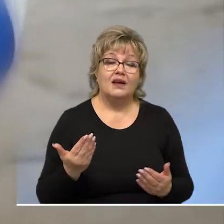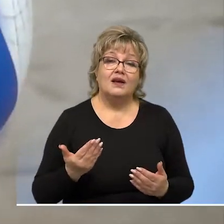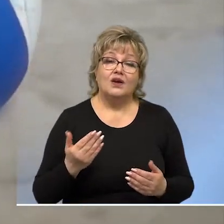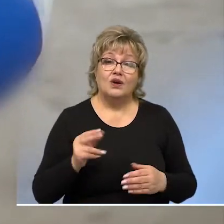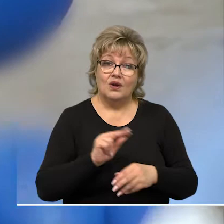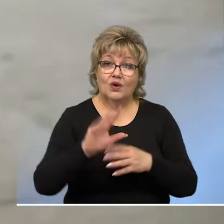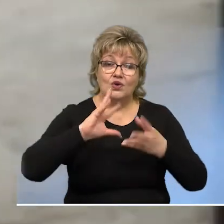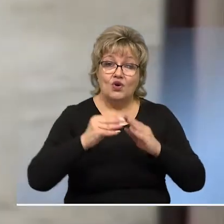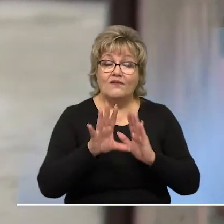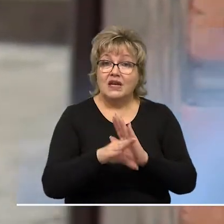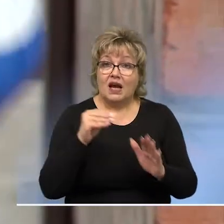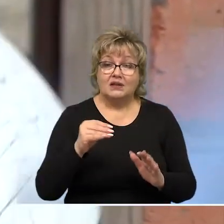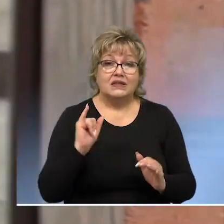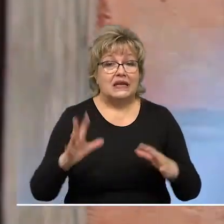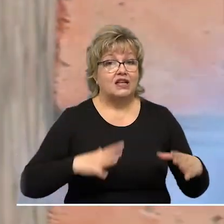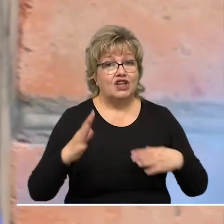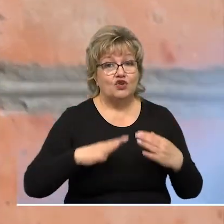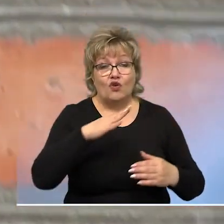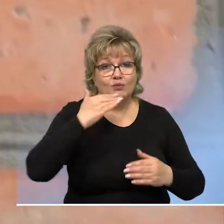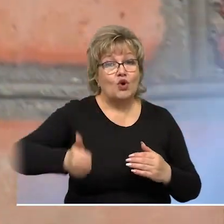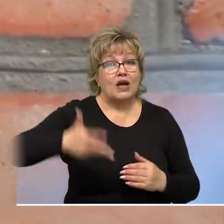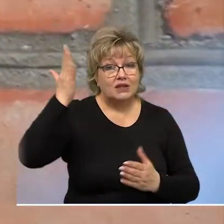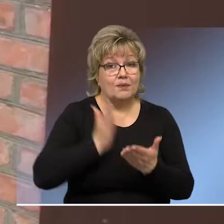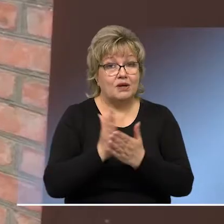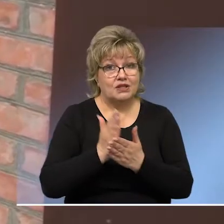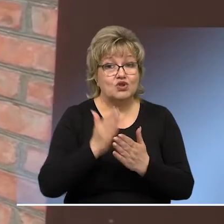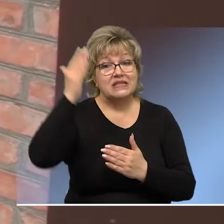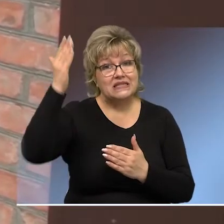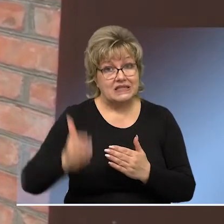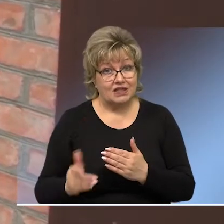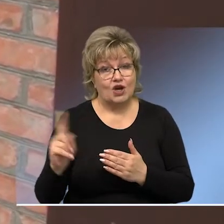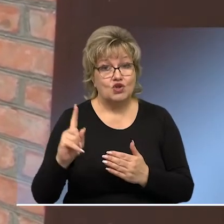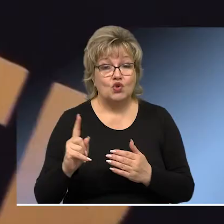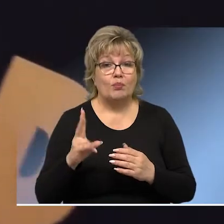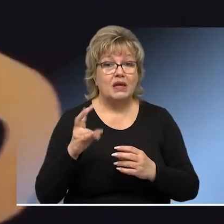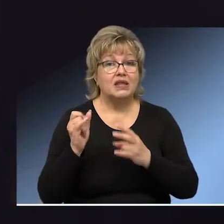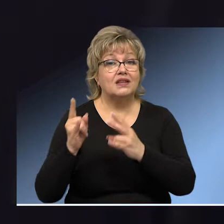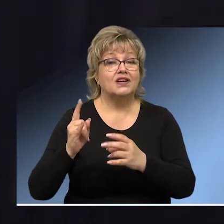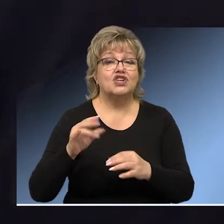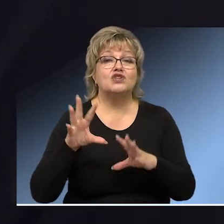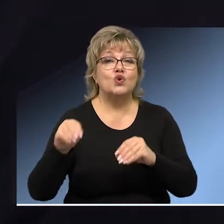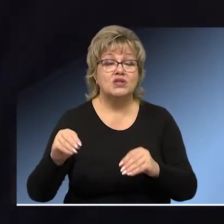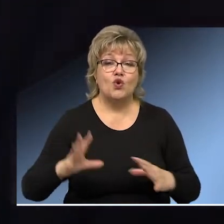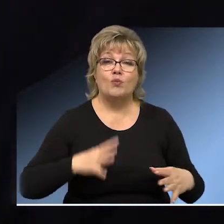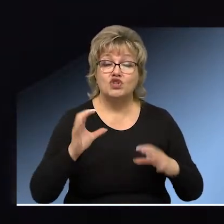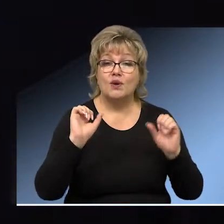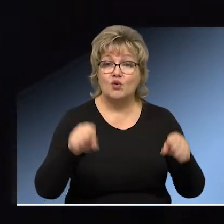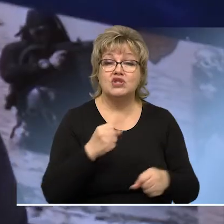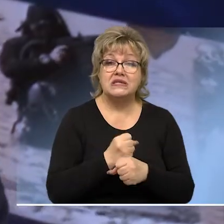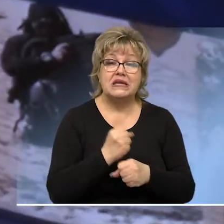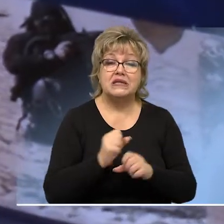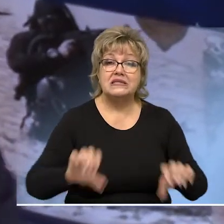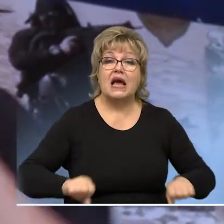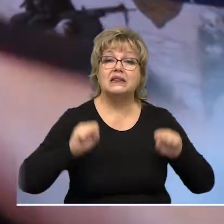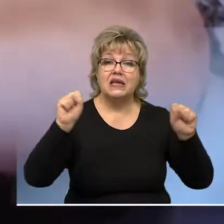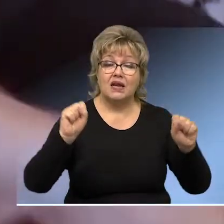Опытный наставник учел все варианты. Для тренировок многоэтажки послужит истина квартиры. Чтобы не раздражать соседей, упражнения можно